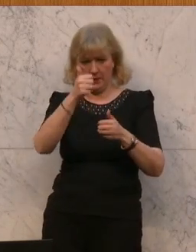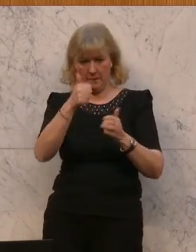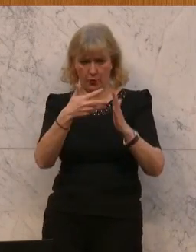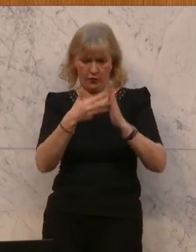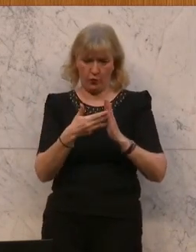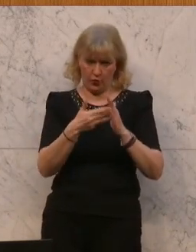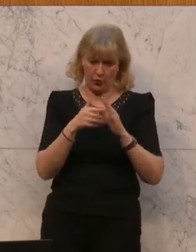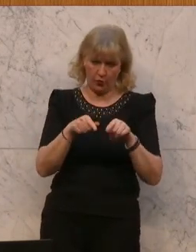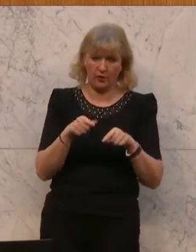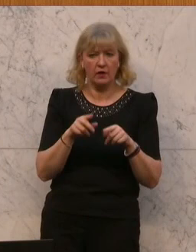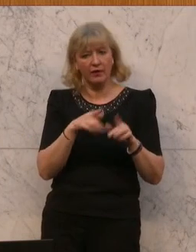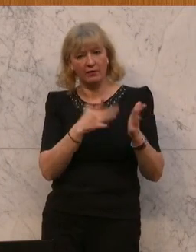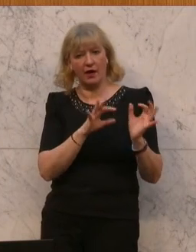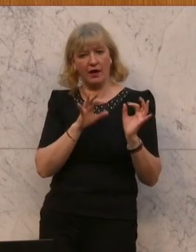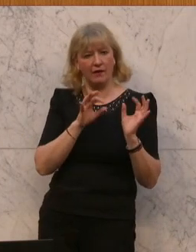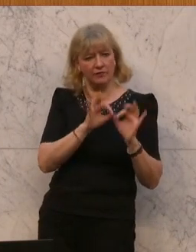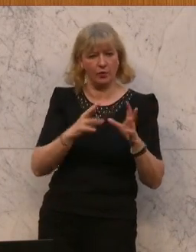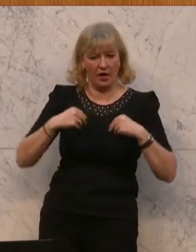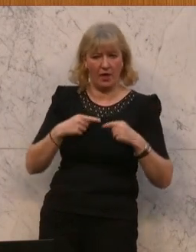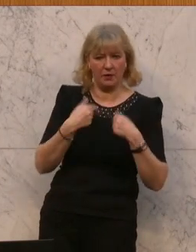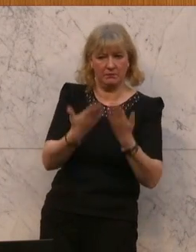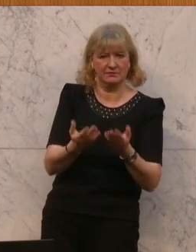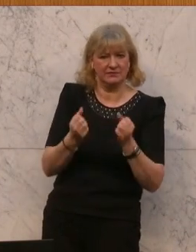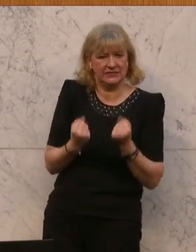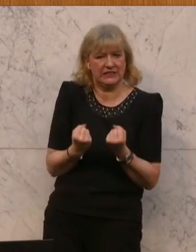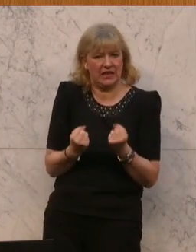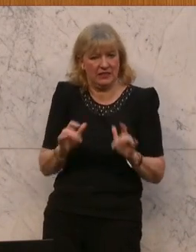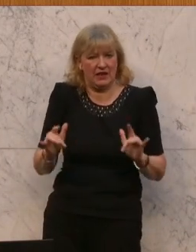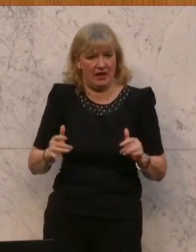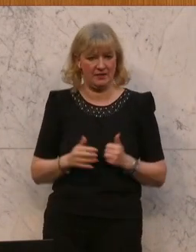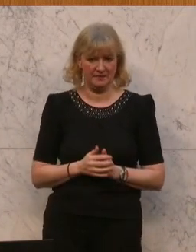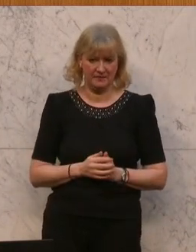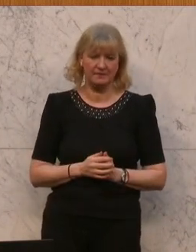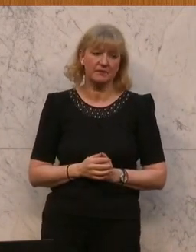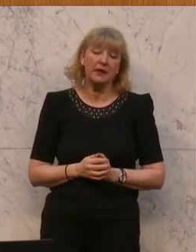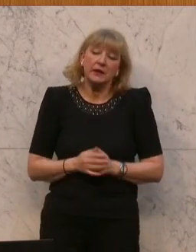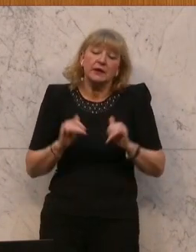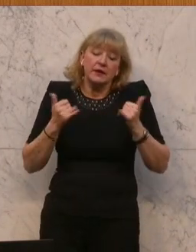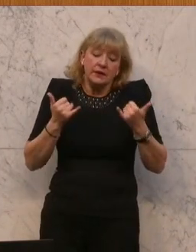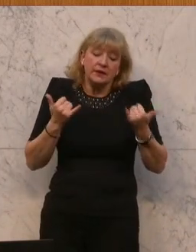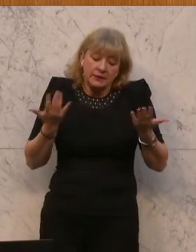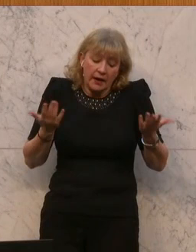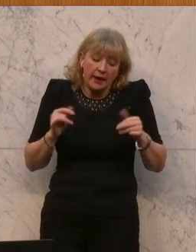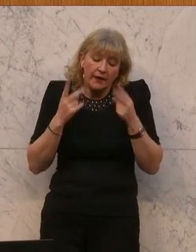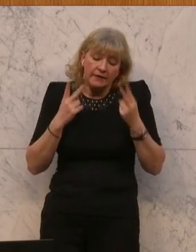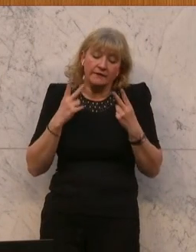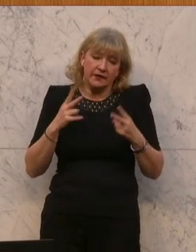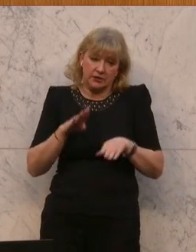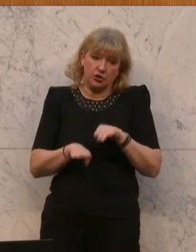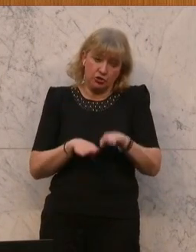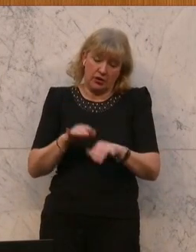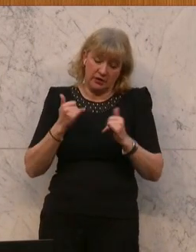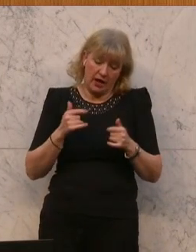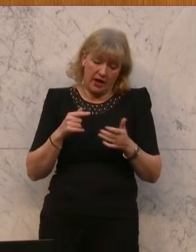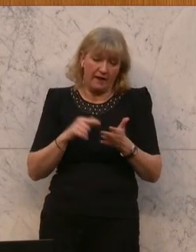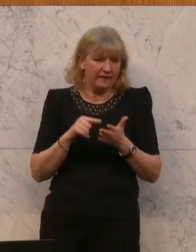was auch dann letztendlich Sicherheit für die Erbinnen und Erben bedeutet. Und ja, es ist ein absolut wichtiger Schritt gegen